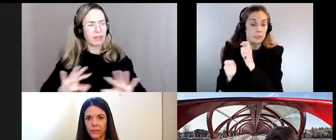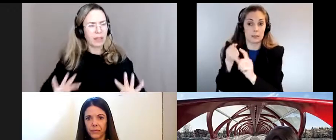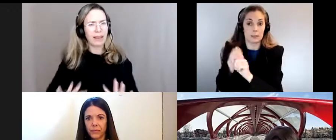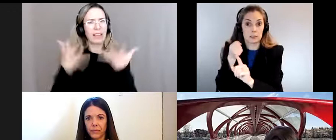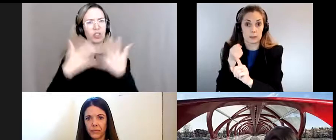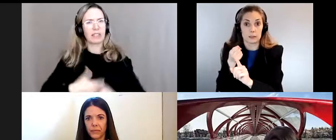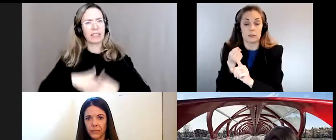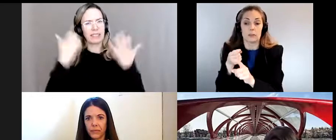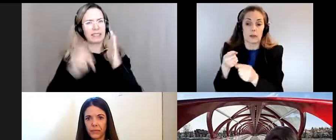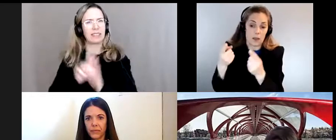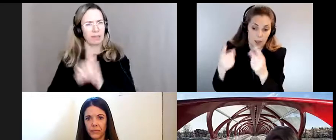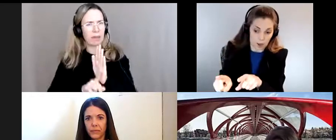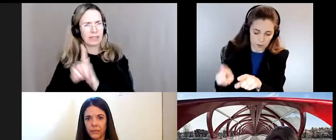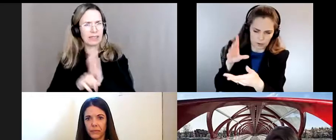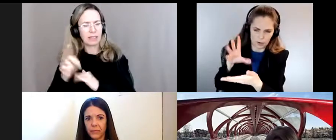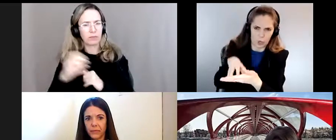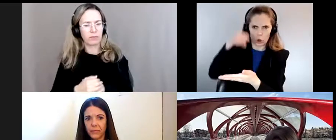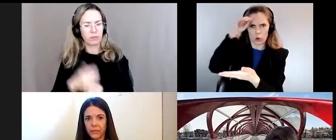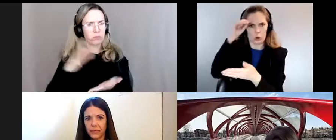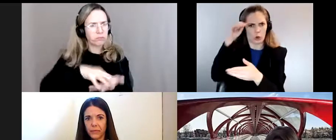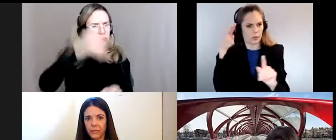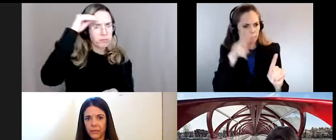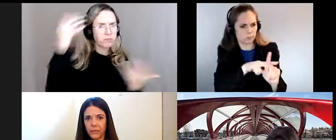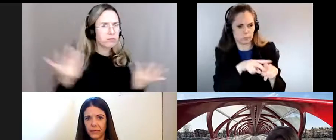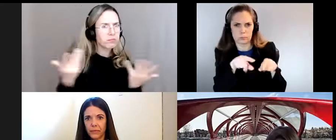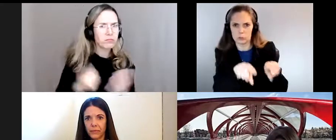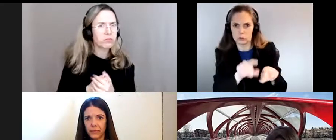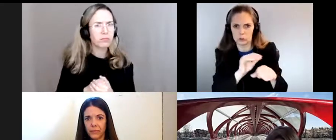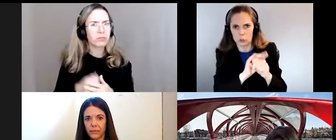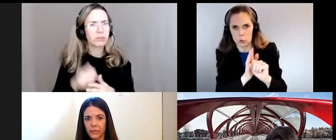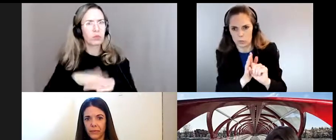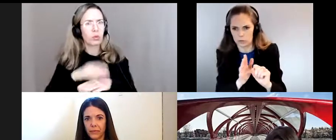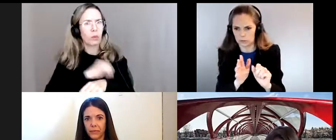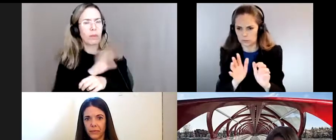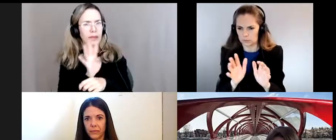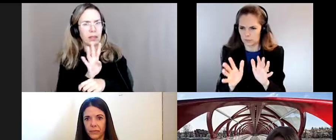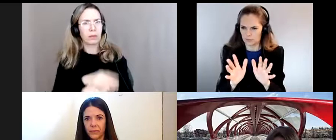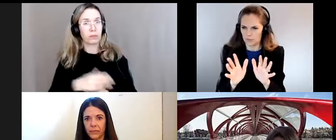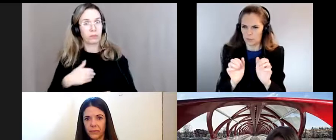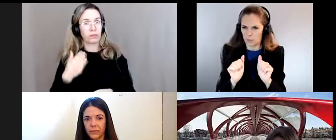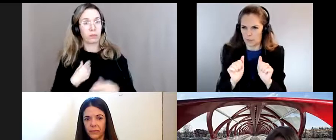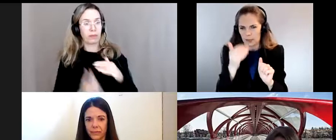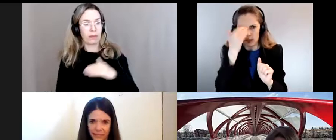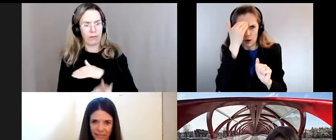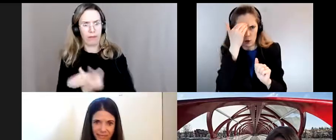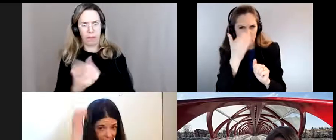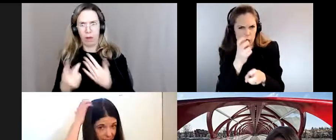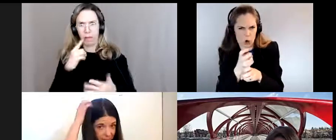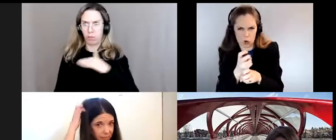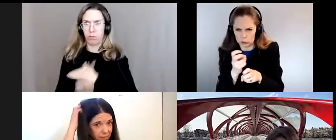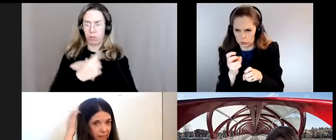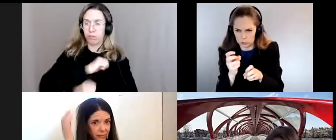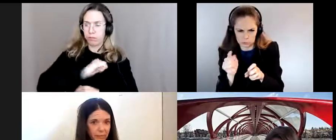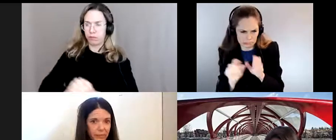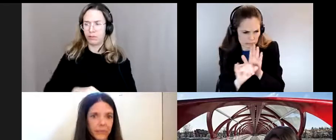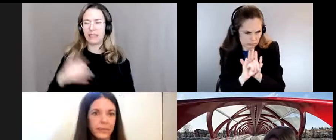crise climatique peut-être des leçons tirées de la pandémie sachant à quel point les événements ont été imprévisibles